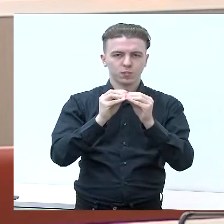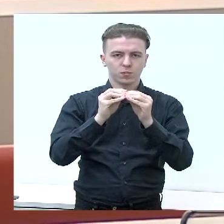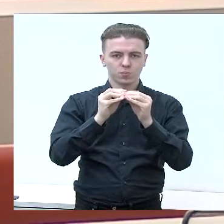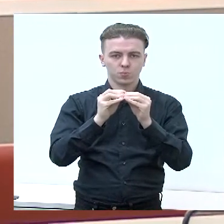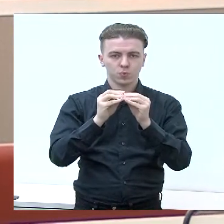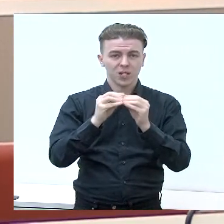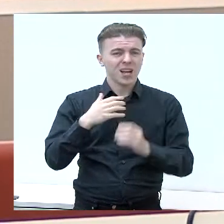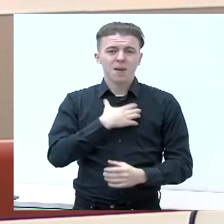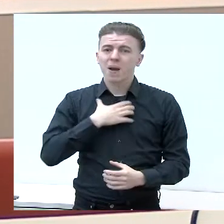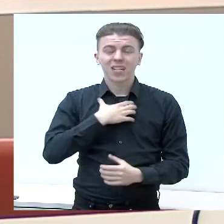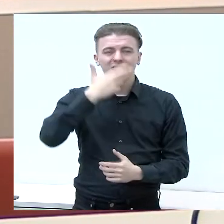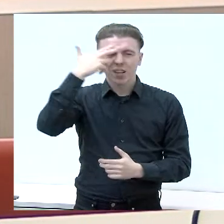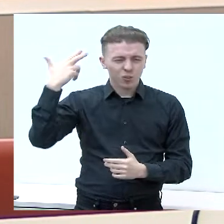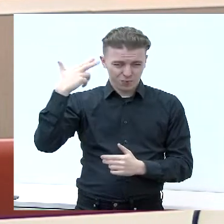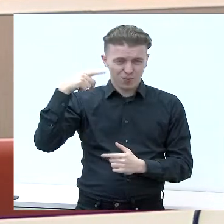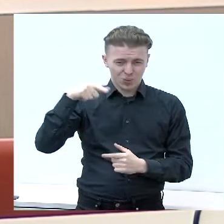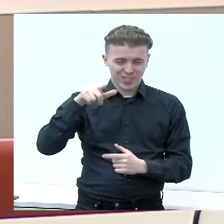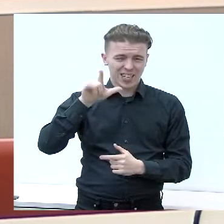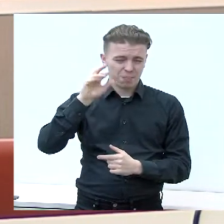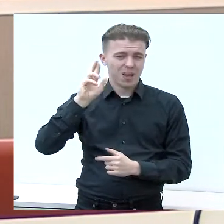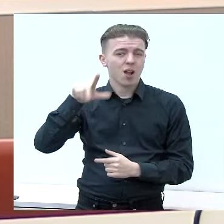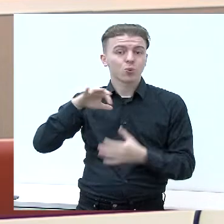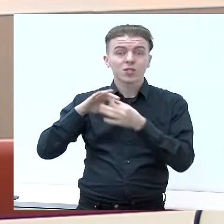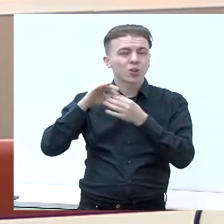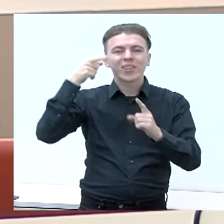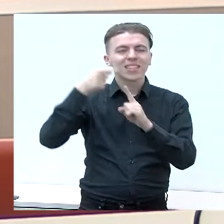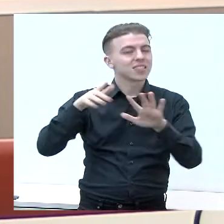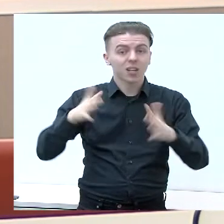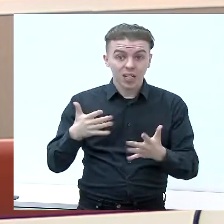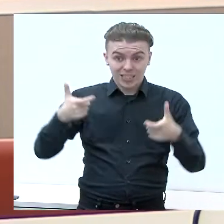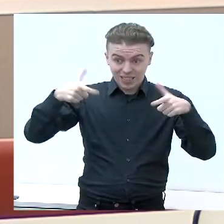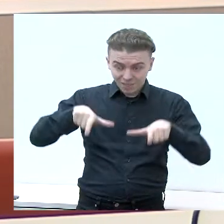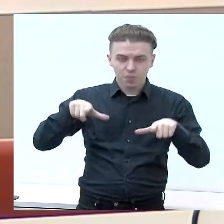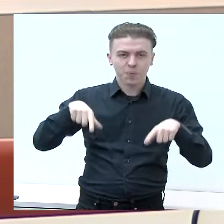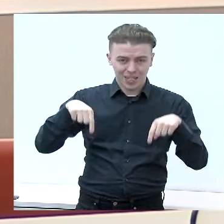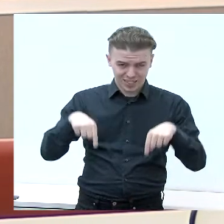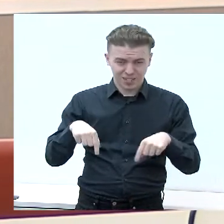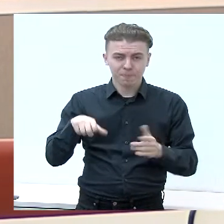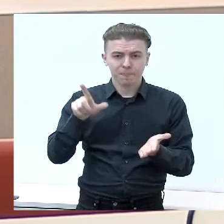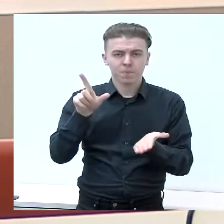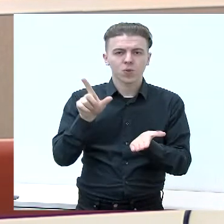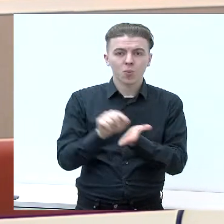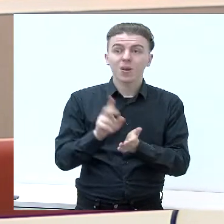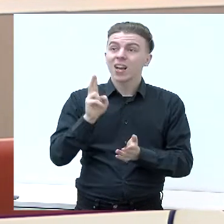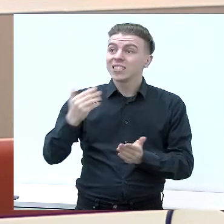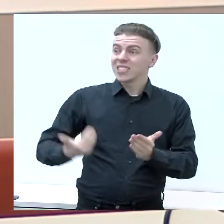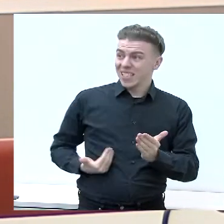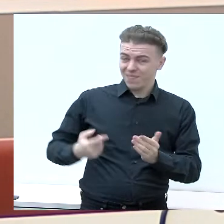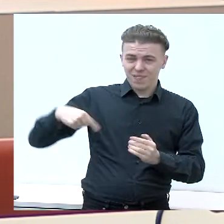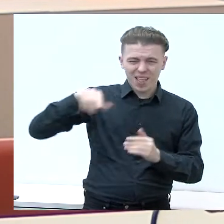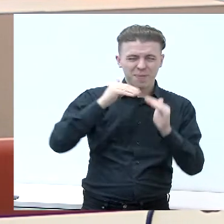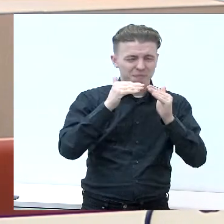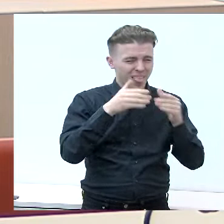Pagrindinis Lietuvos Liberalų Sąjūdės tikslas savaldybėje užtikrinti, kad žmonės gyvenantys miesteliuose,